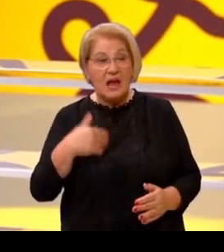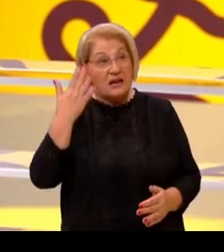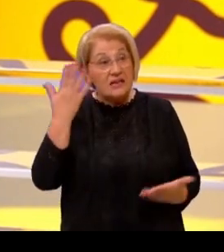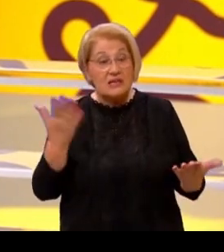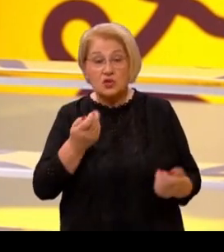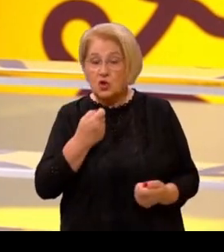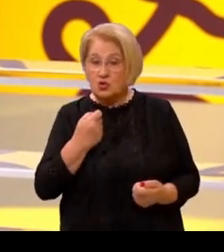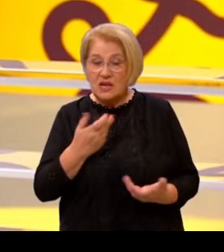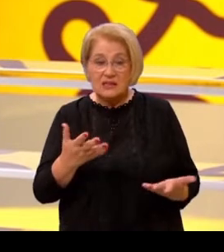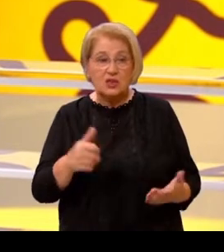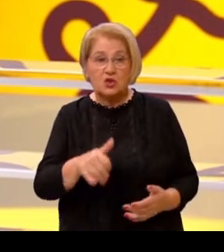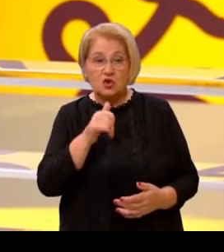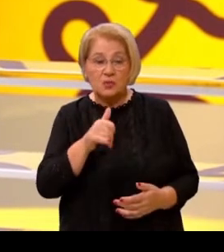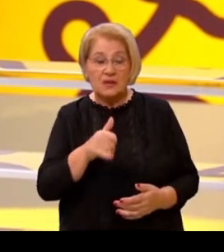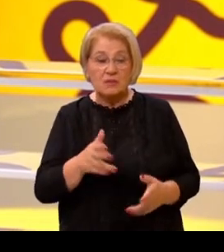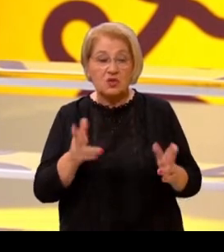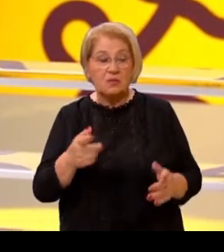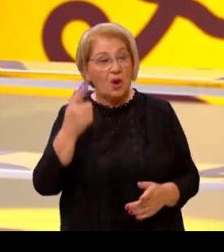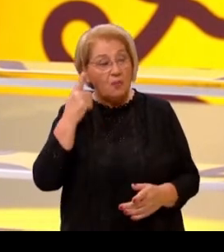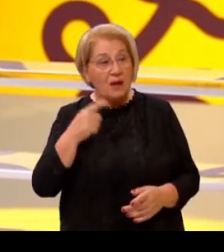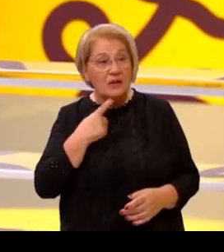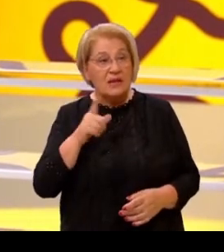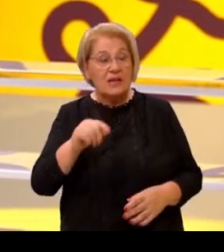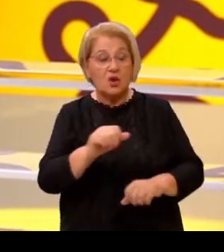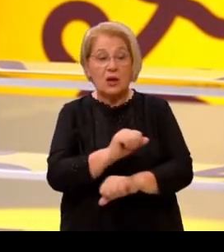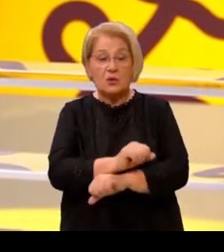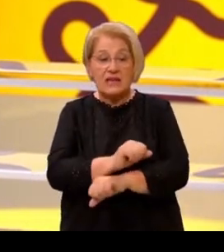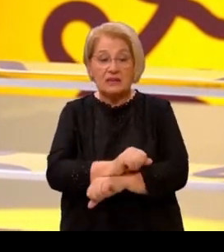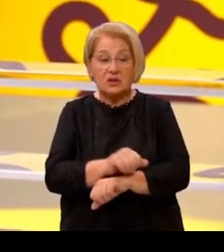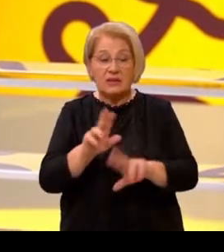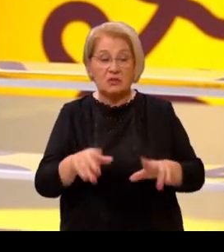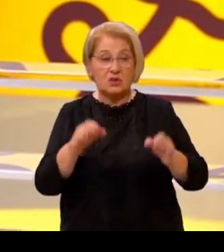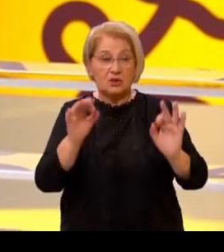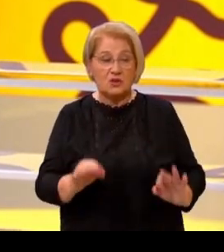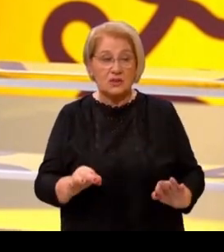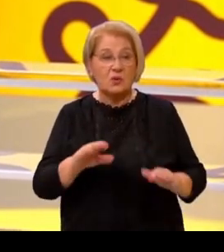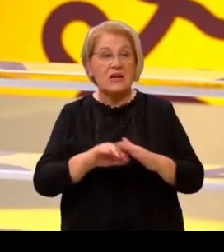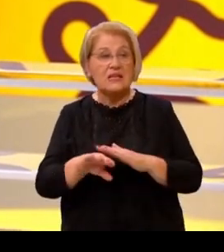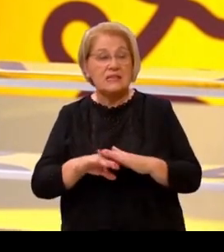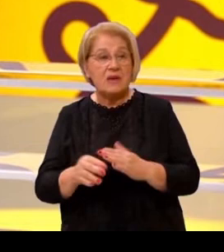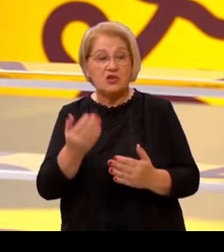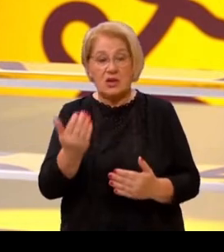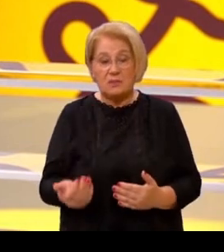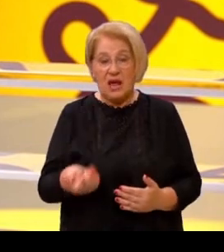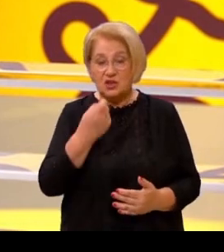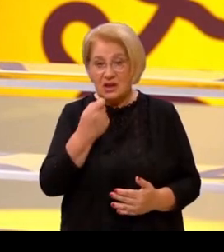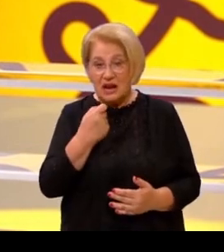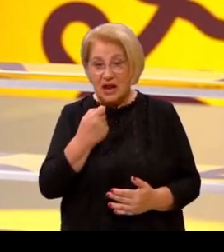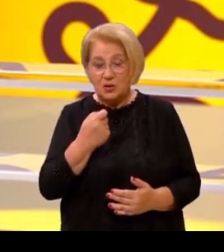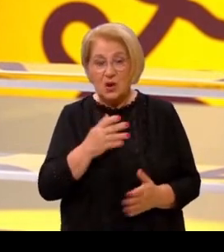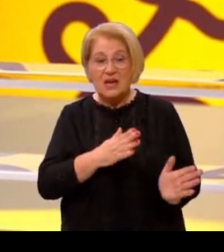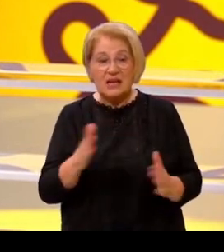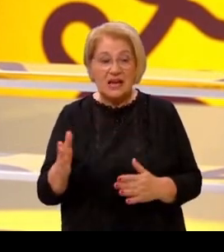jela, što bih pila, možda je bilo pametnije da odem u zatvor i tamo će imati osiguran smještaj i plaćene i hranu i